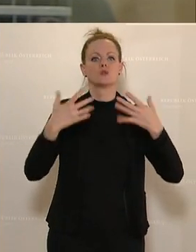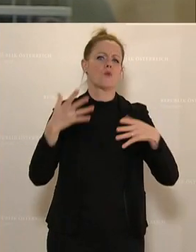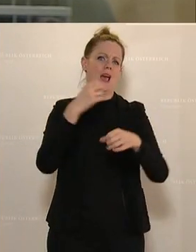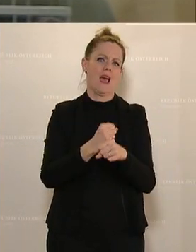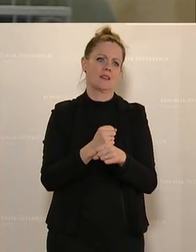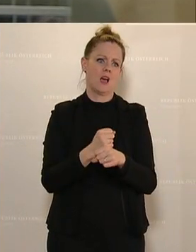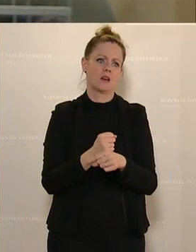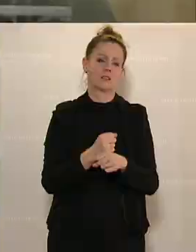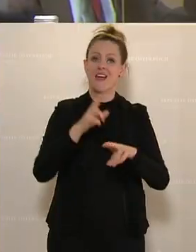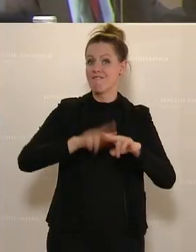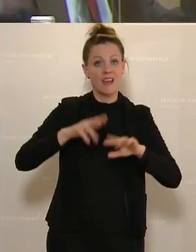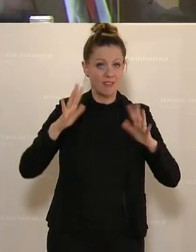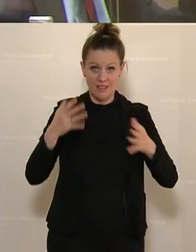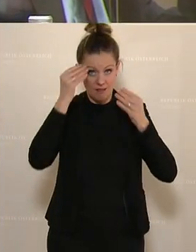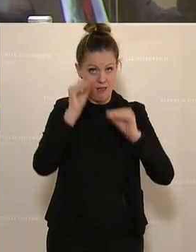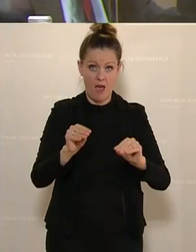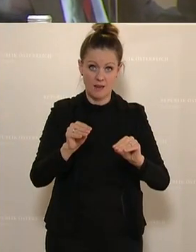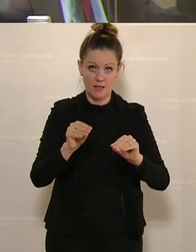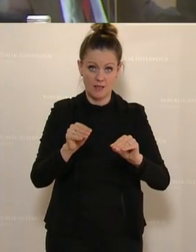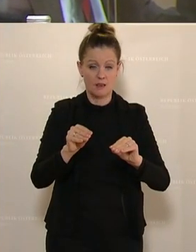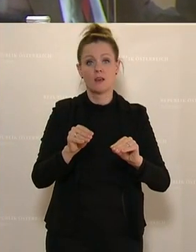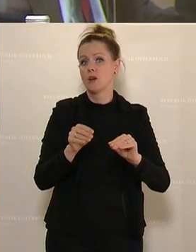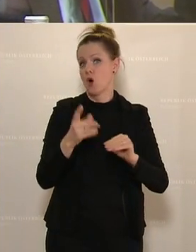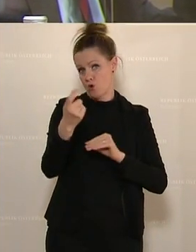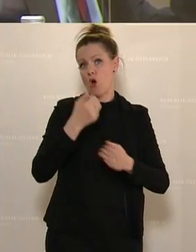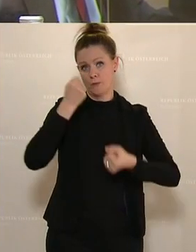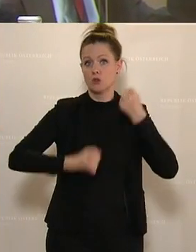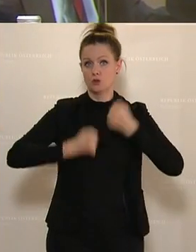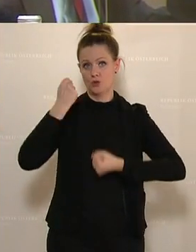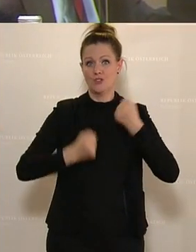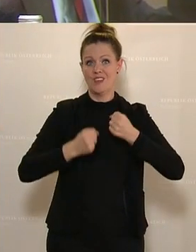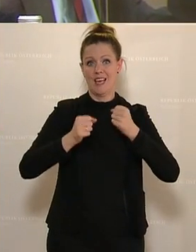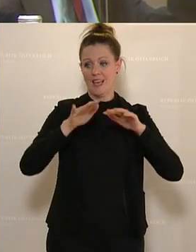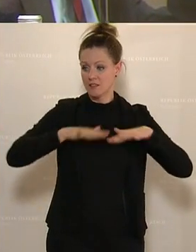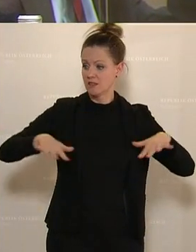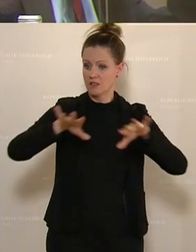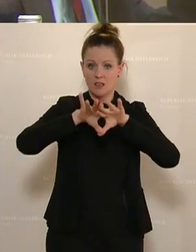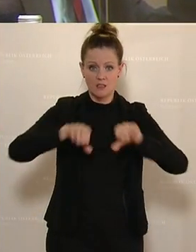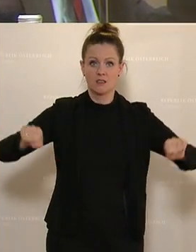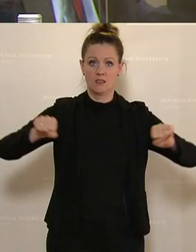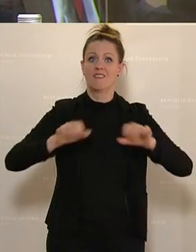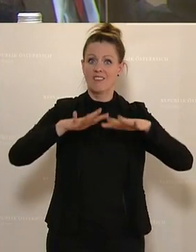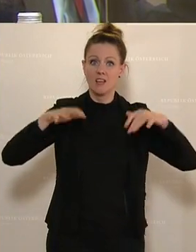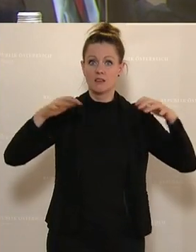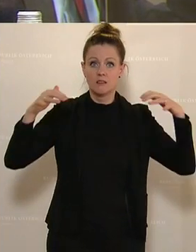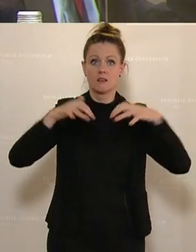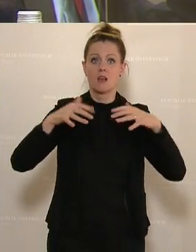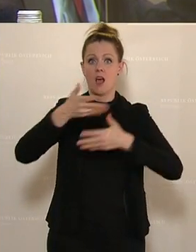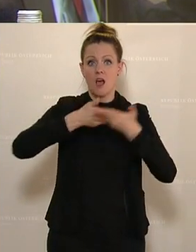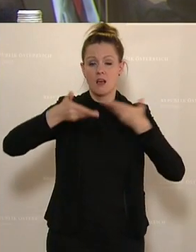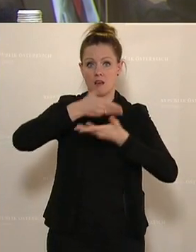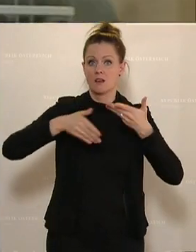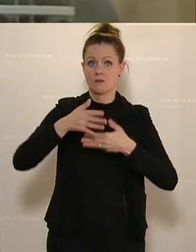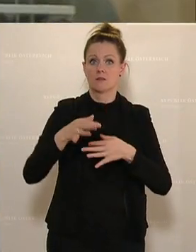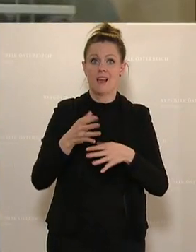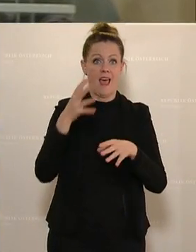die halten, weil sonst muss ich ganz ehrlich sagen, wird es irgendwann mal schwierig, diesen Grundkonsens, dieses Gemeinsame in der Präsidiale weiterhin mitzutragen. Und ich